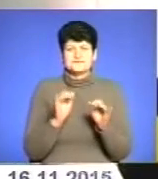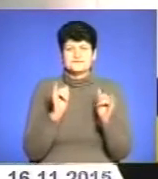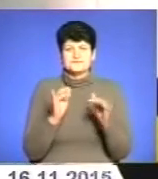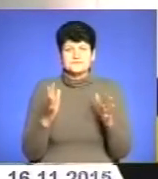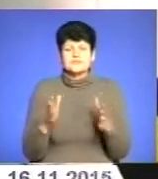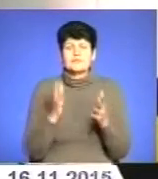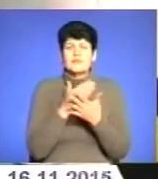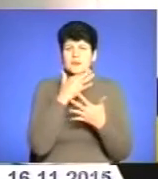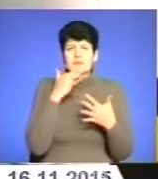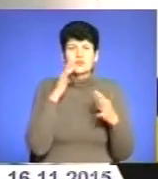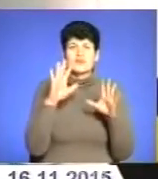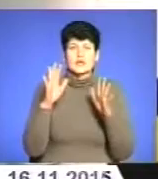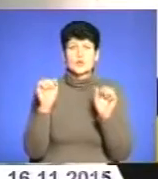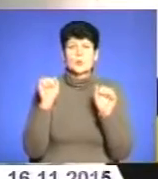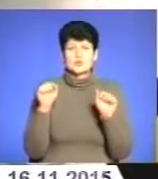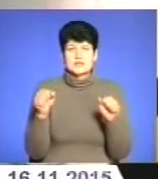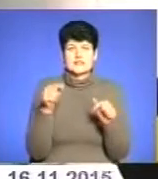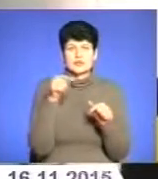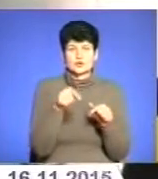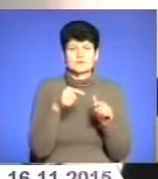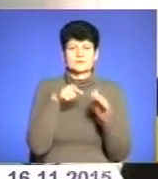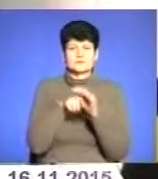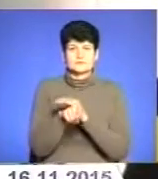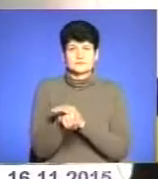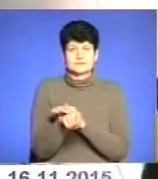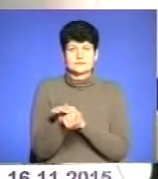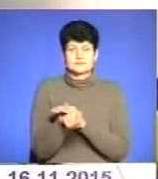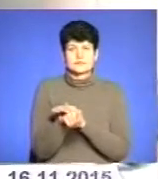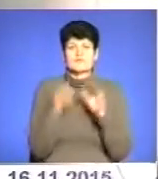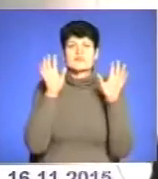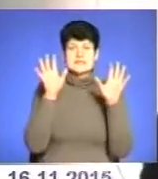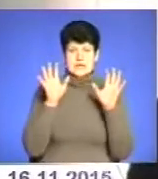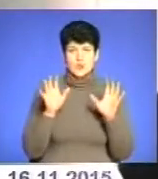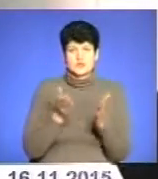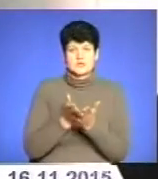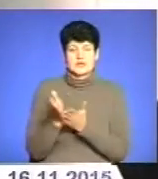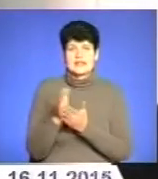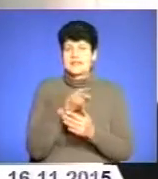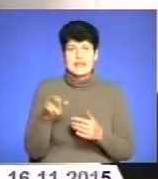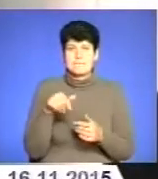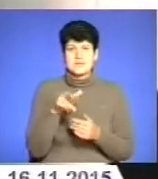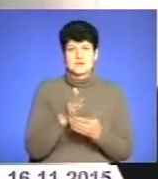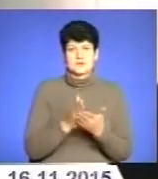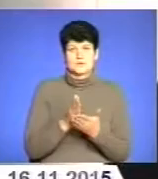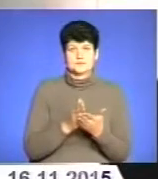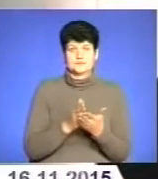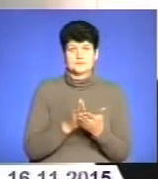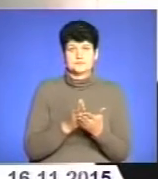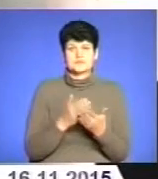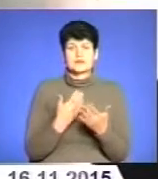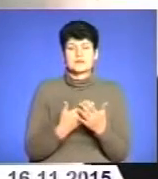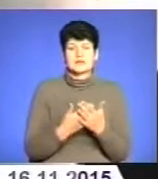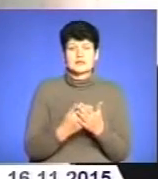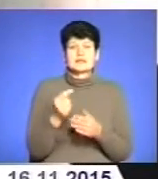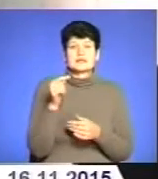варіантів і можливостей для того, щоб ухилитися законними шляхами, не піти на службу. На те